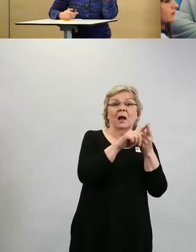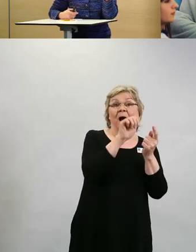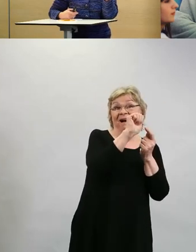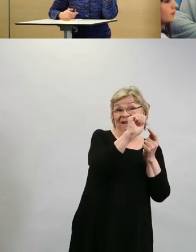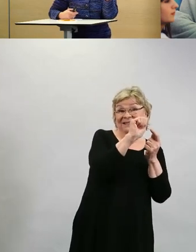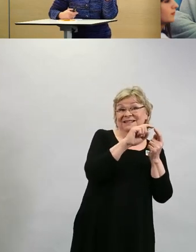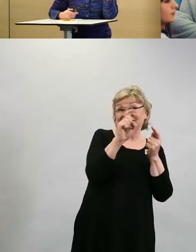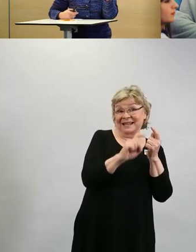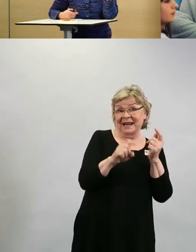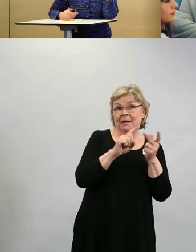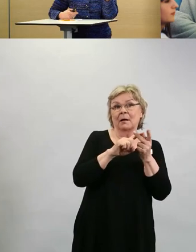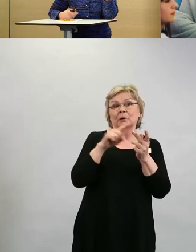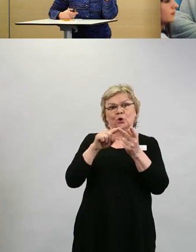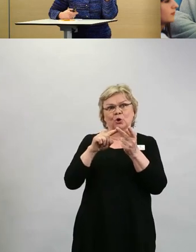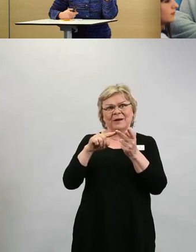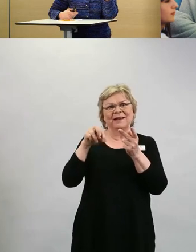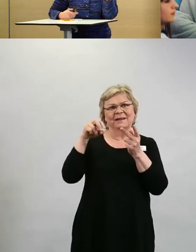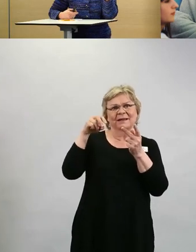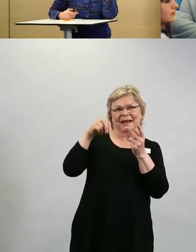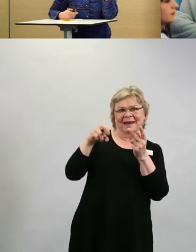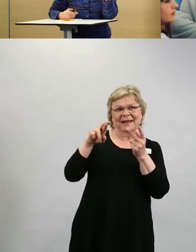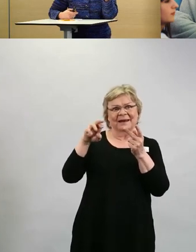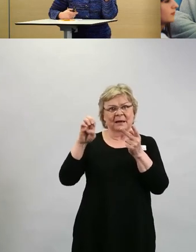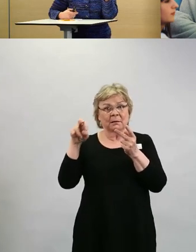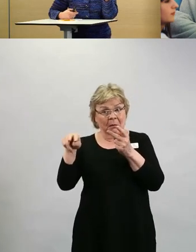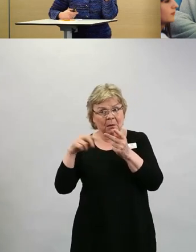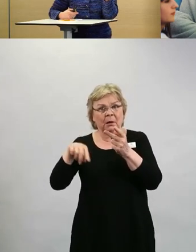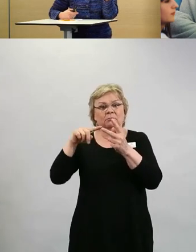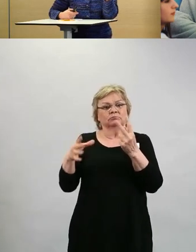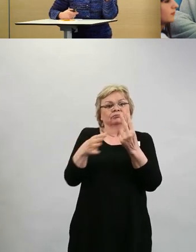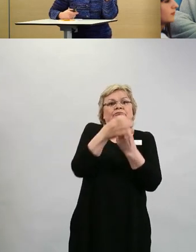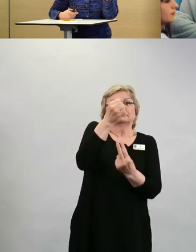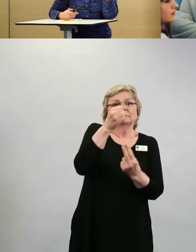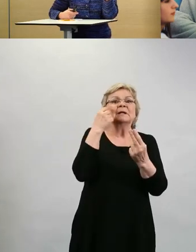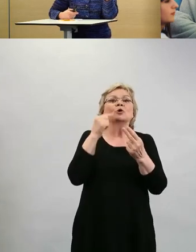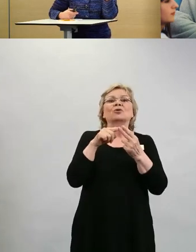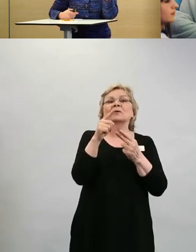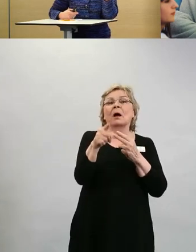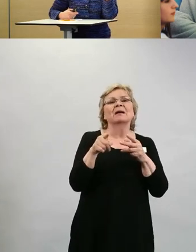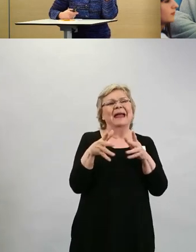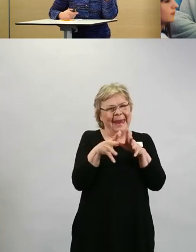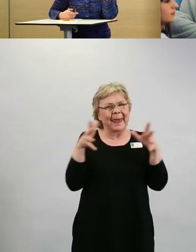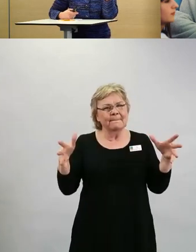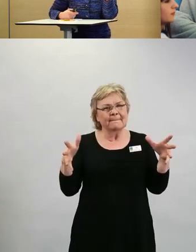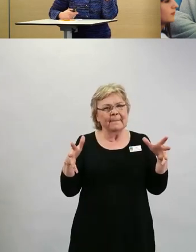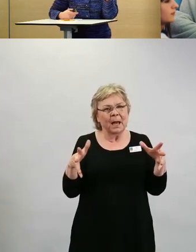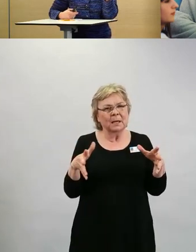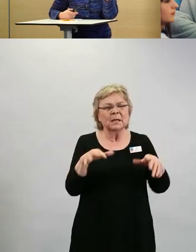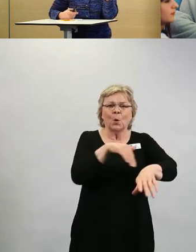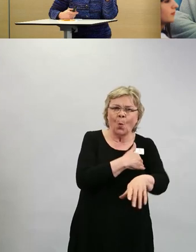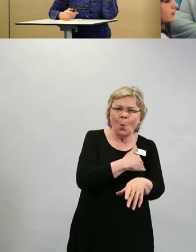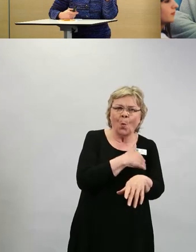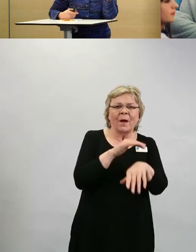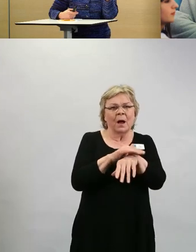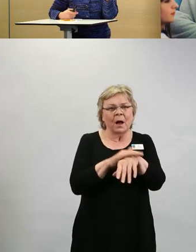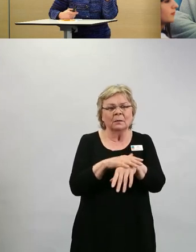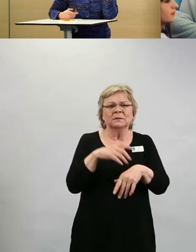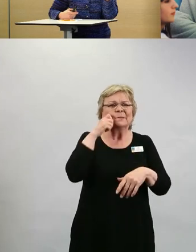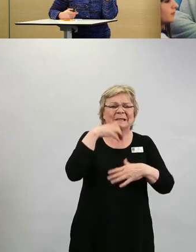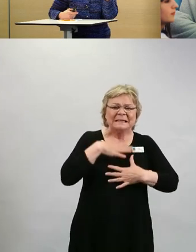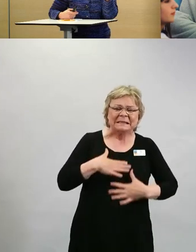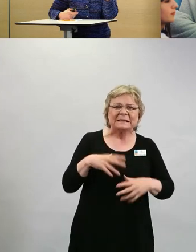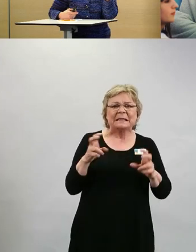että niistä tulee jonkin verran enemmän yleishaittoja, kuumetta, väsymystä ja lihaskipua, mutta ne menevät